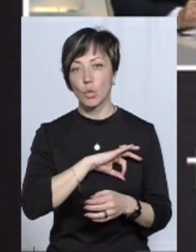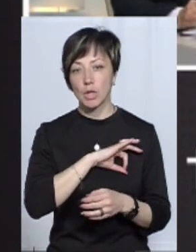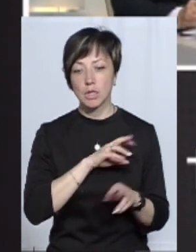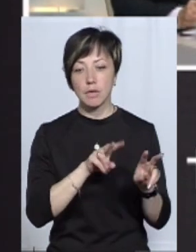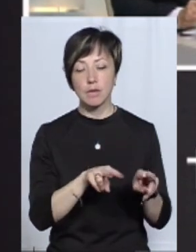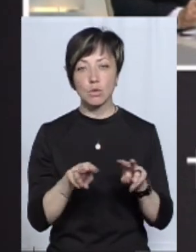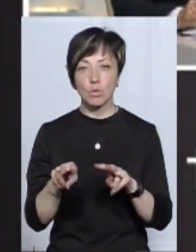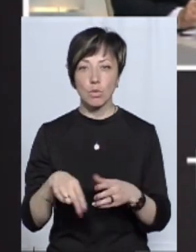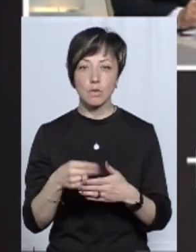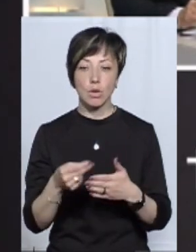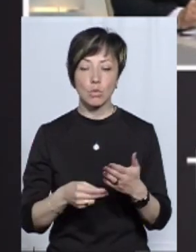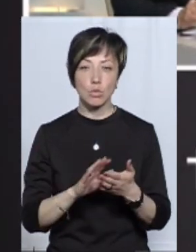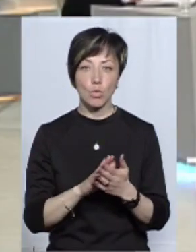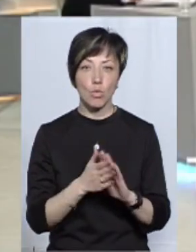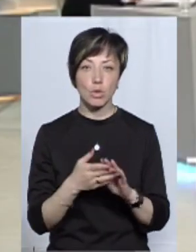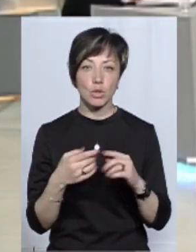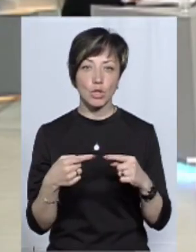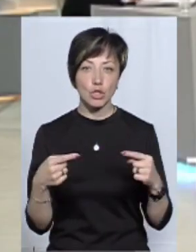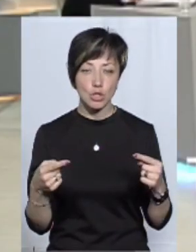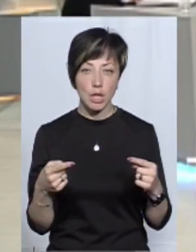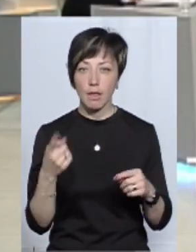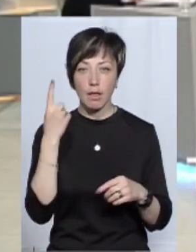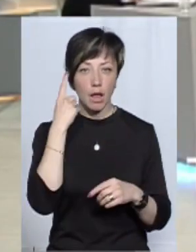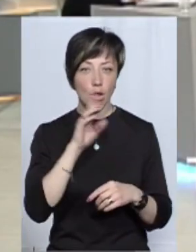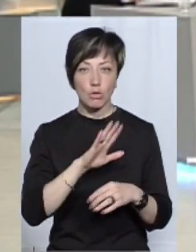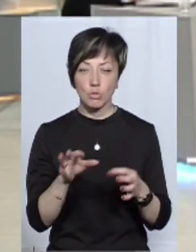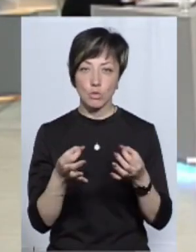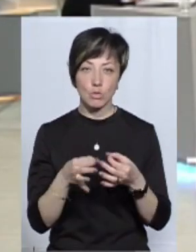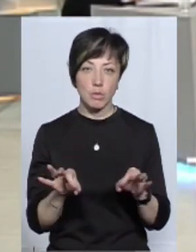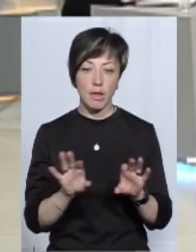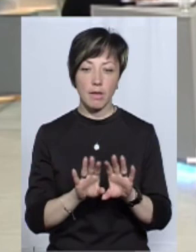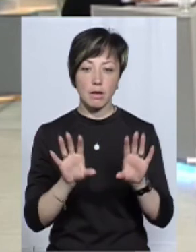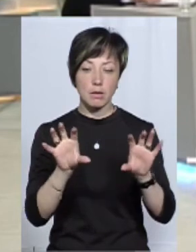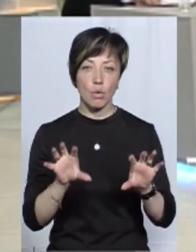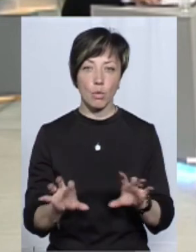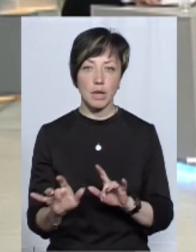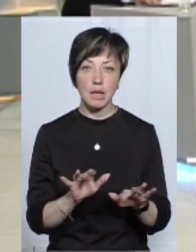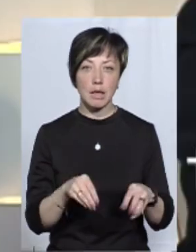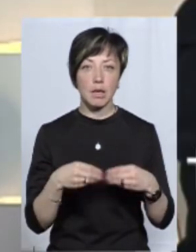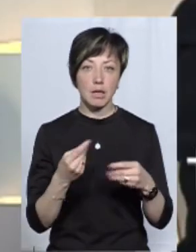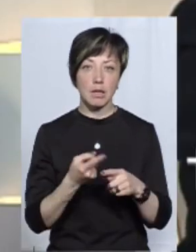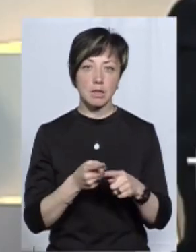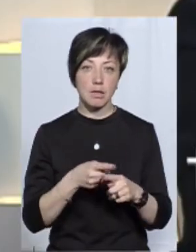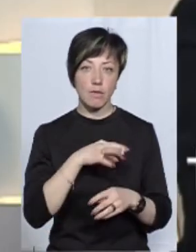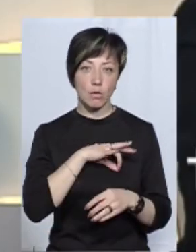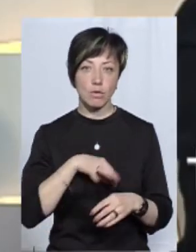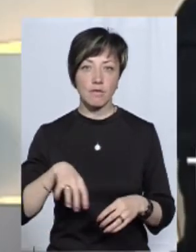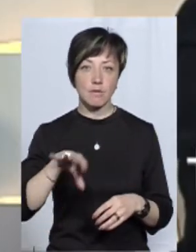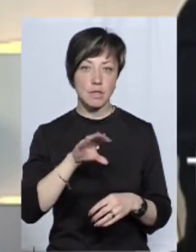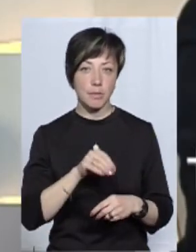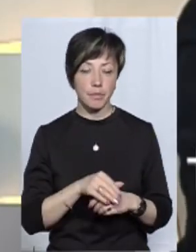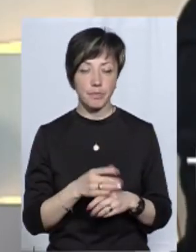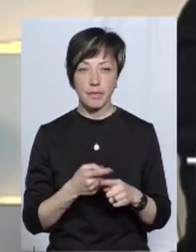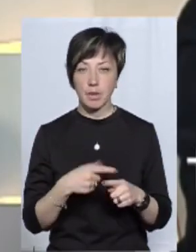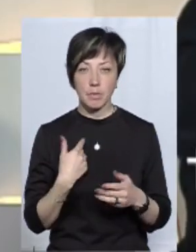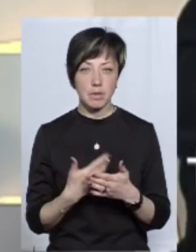відслідковують заключення угод і все інше. Не думаю, що допустили якісь незаконні дії і надали це використовувати всім митницям.